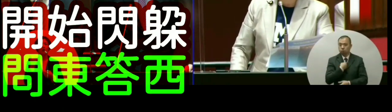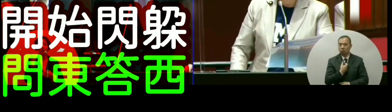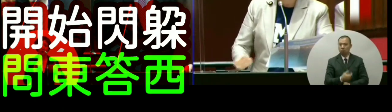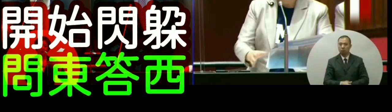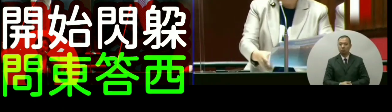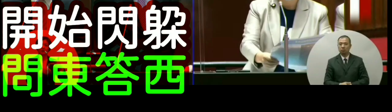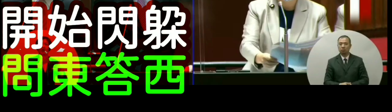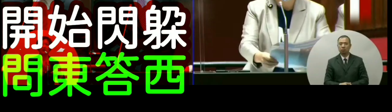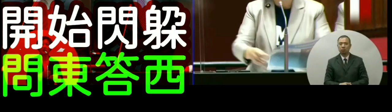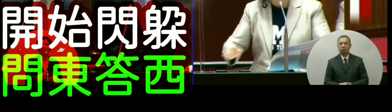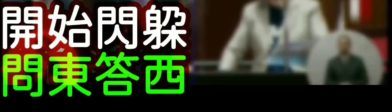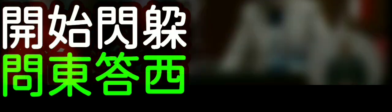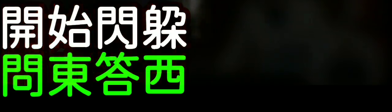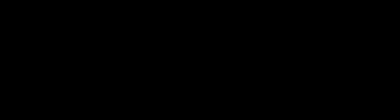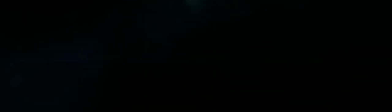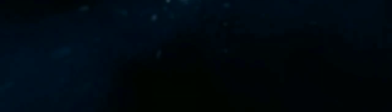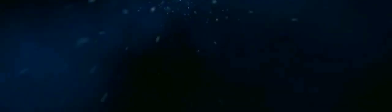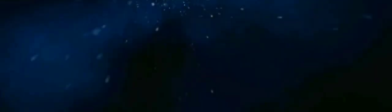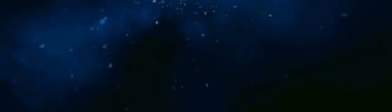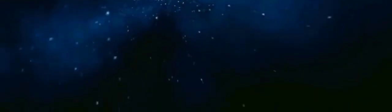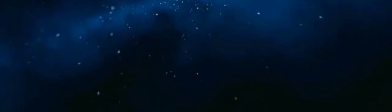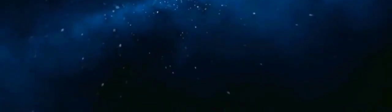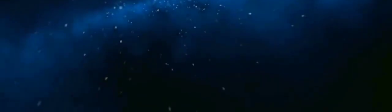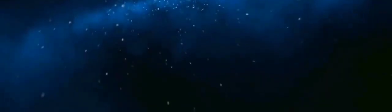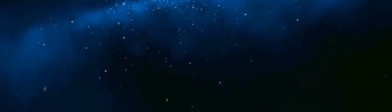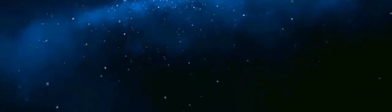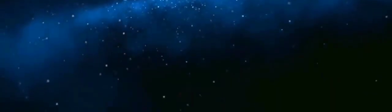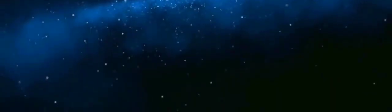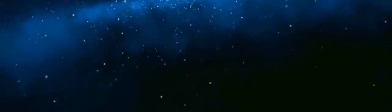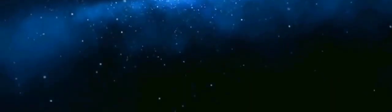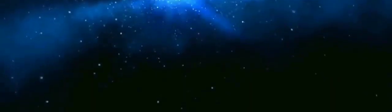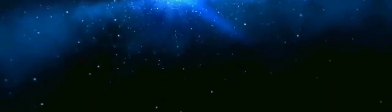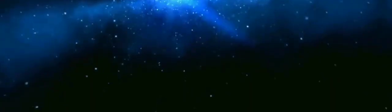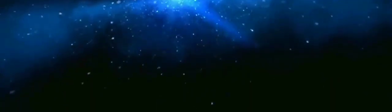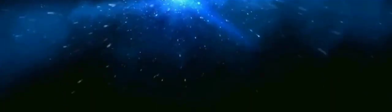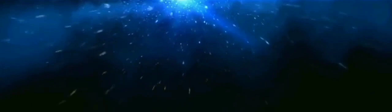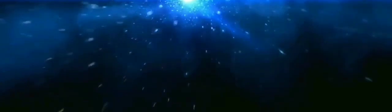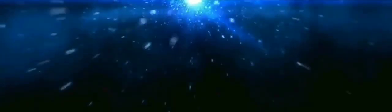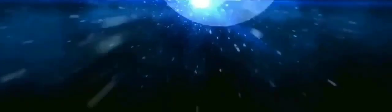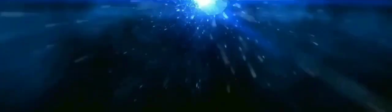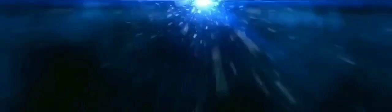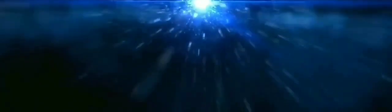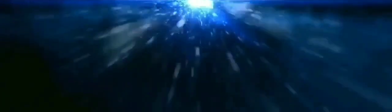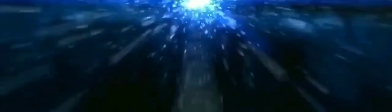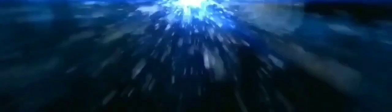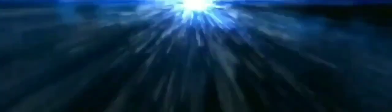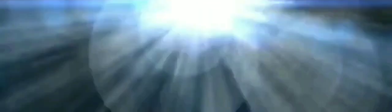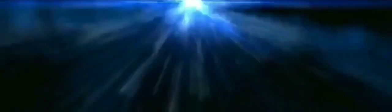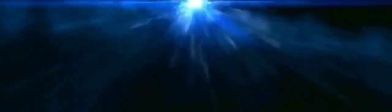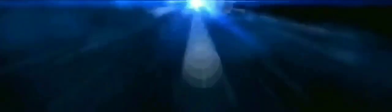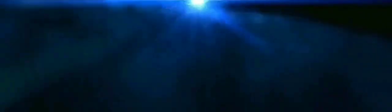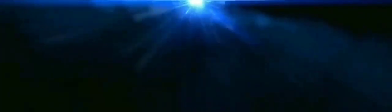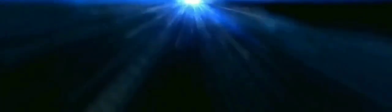朱利伦说消递吧就是人生生的不难留比上人都心